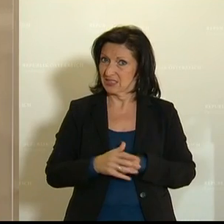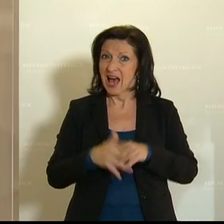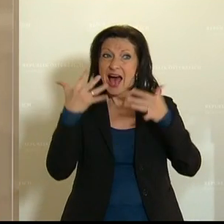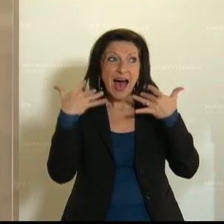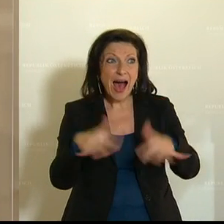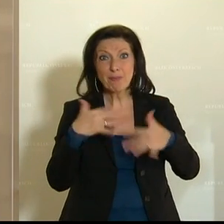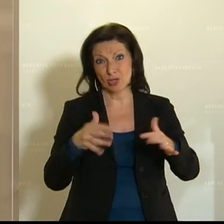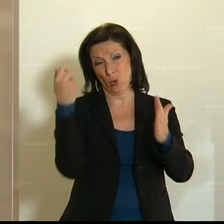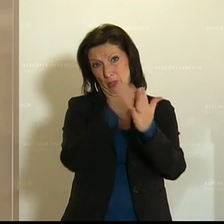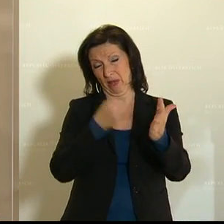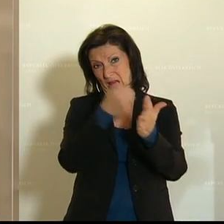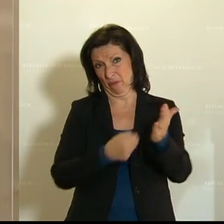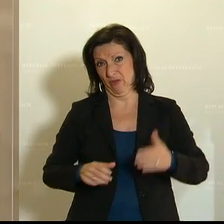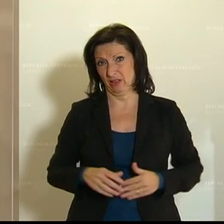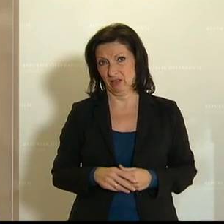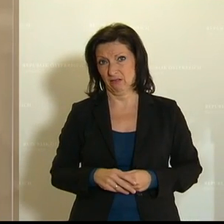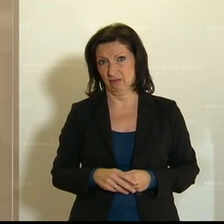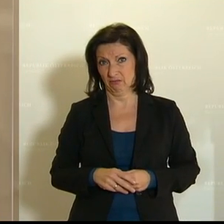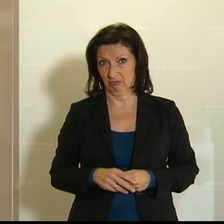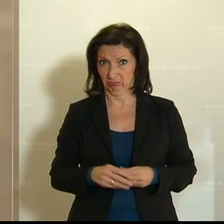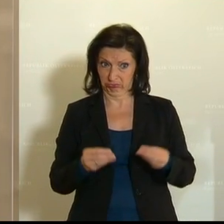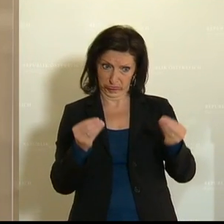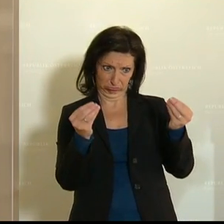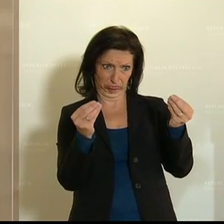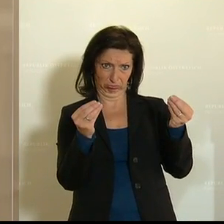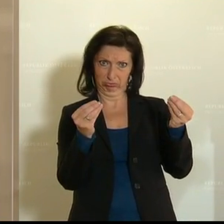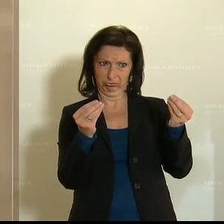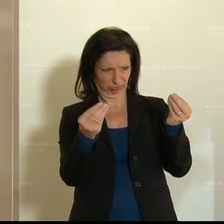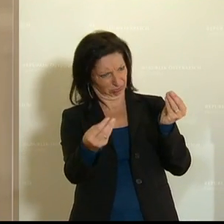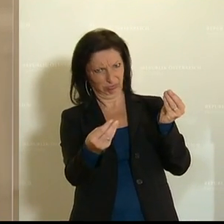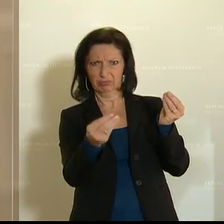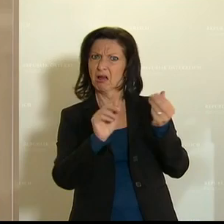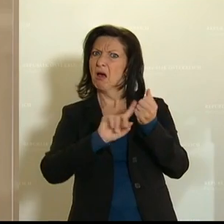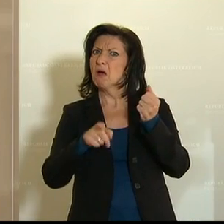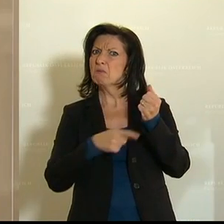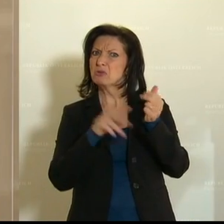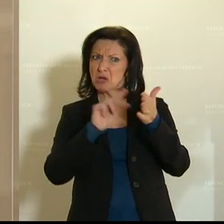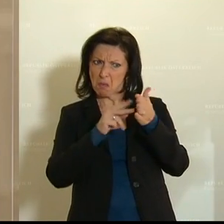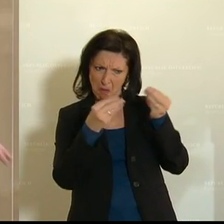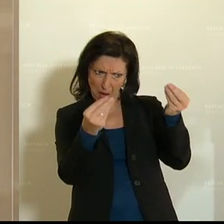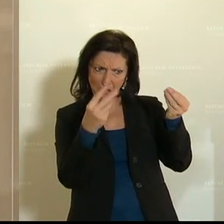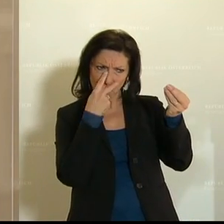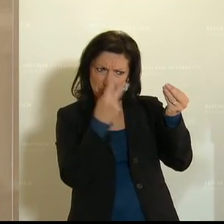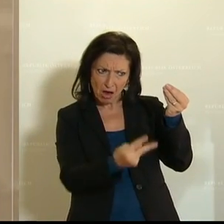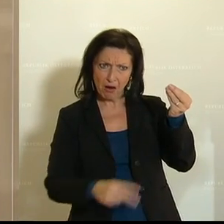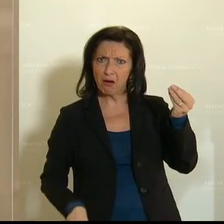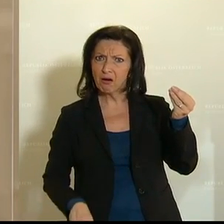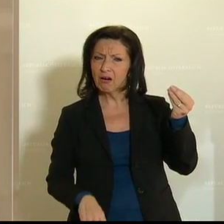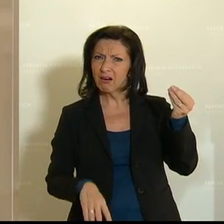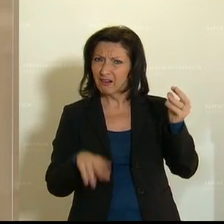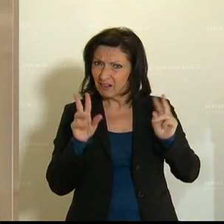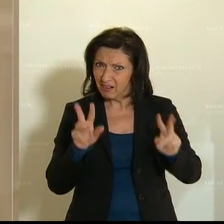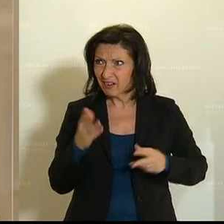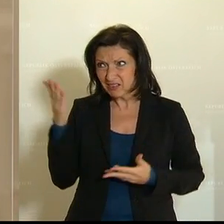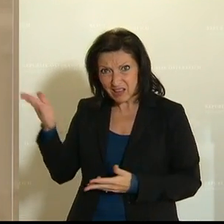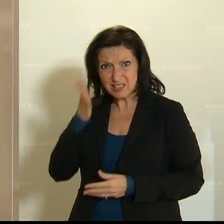Arbeitslosigkeit ist. Schaut es danach aus, dass dieses vorgelegte Budget genau das ist? Sind das die Mitteln,